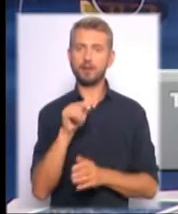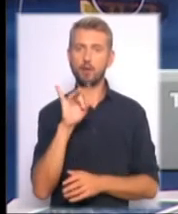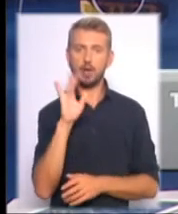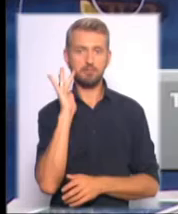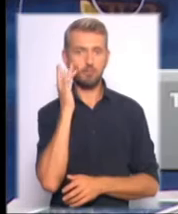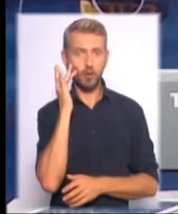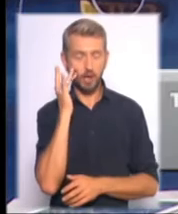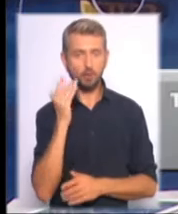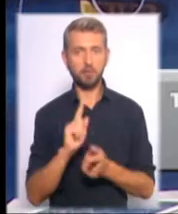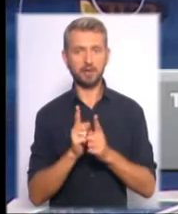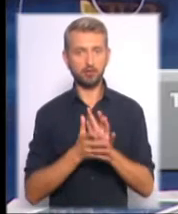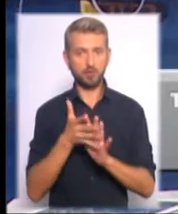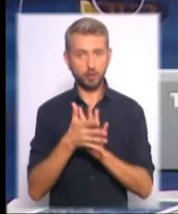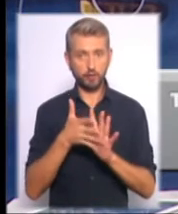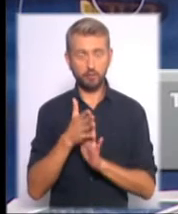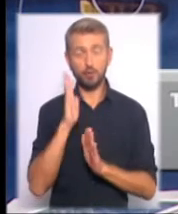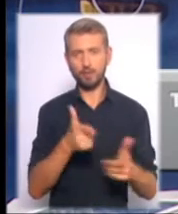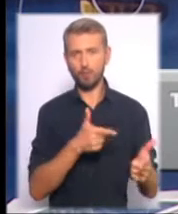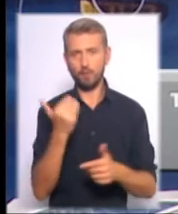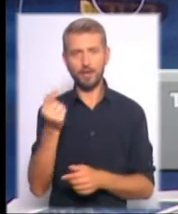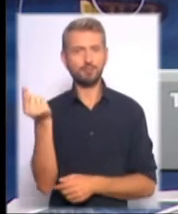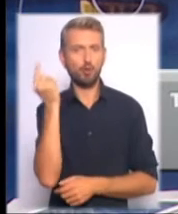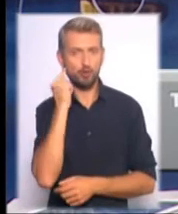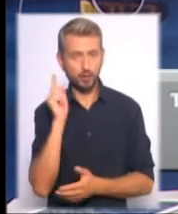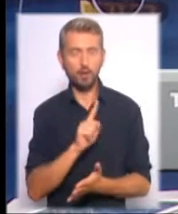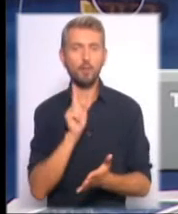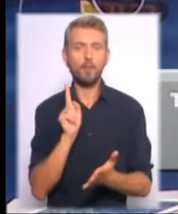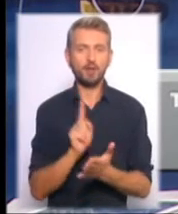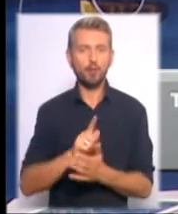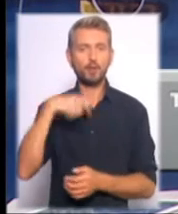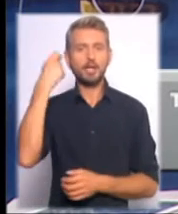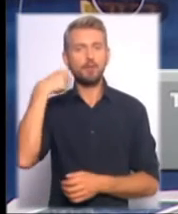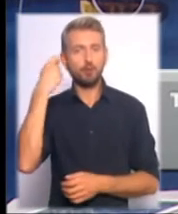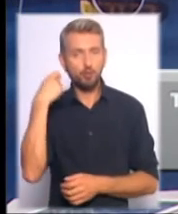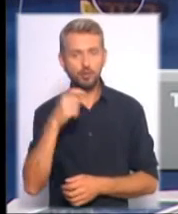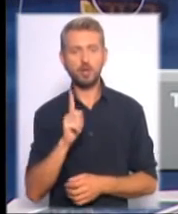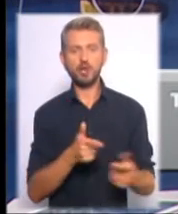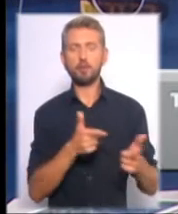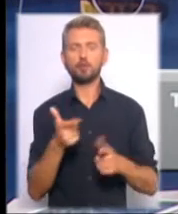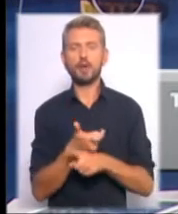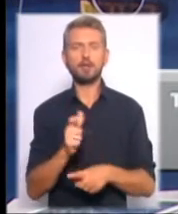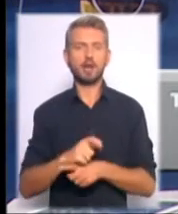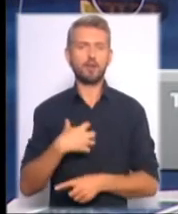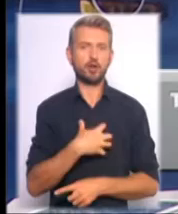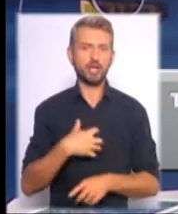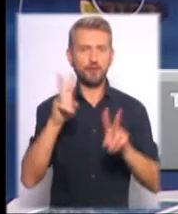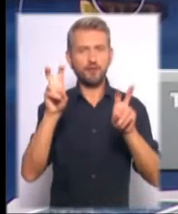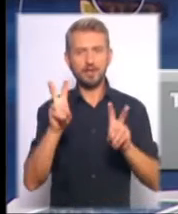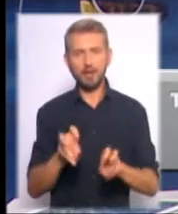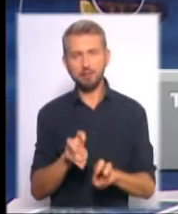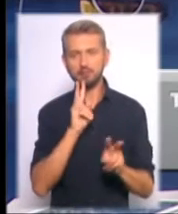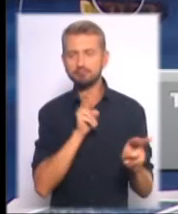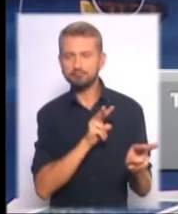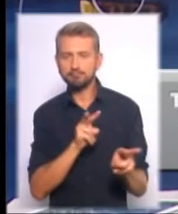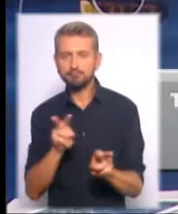жестової мови, вже готові вас будемо почути. Обов'язково, шановні глядачі, телефонуйте, адже підводували вкрай важливі теми. Тримаємо руку на пульсі,